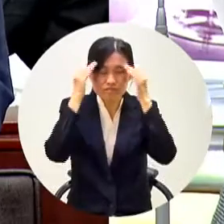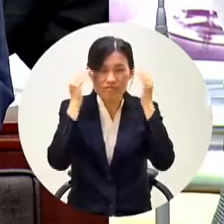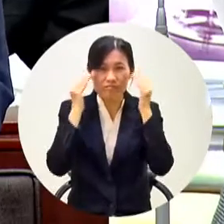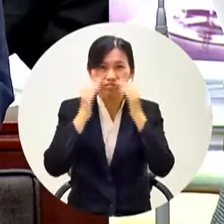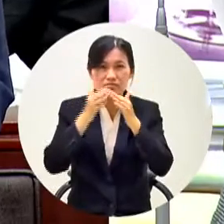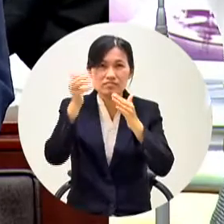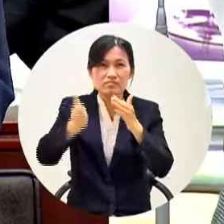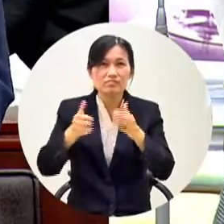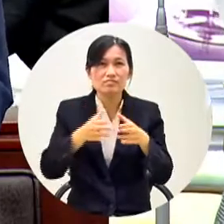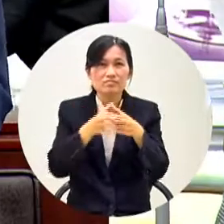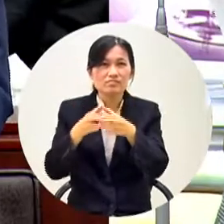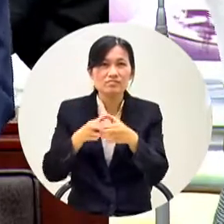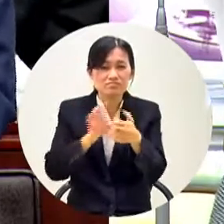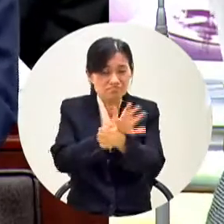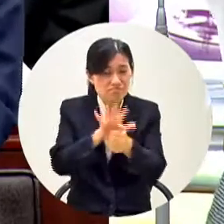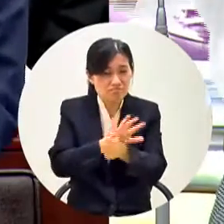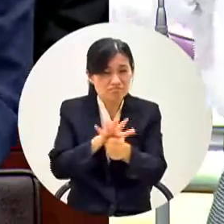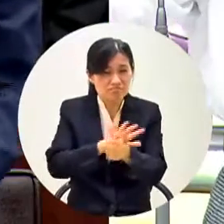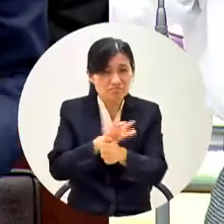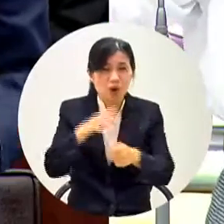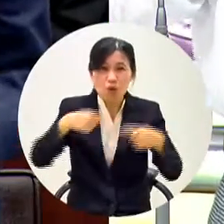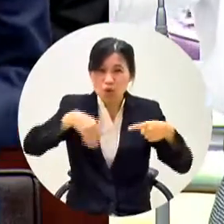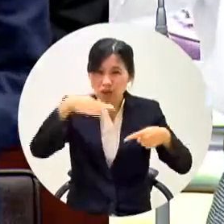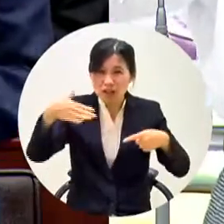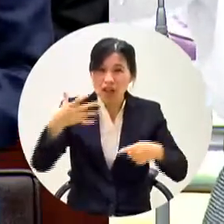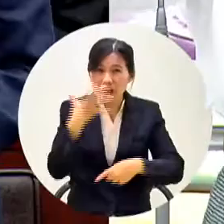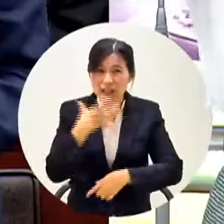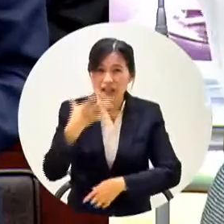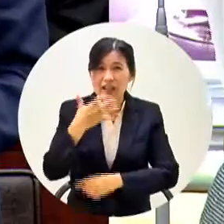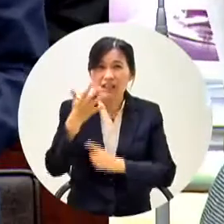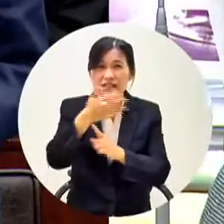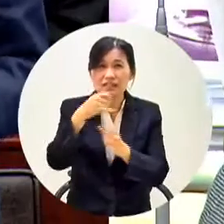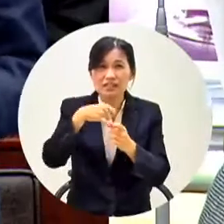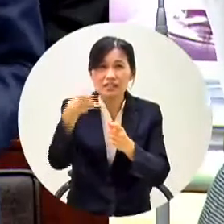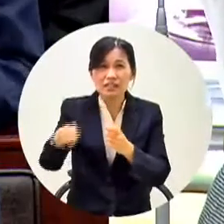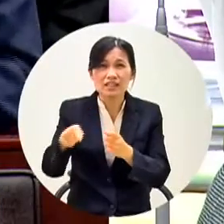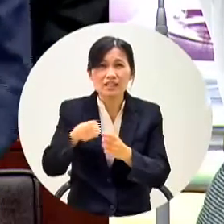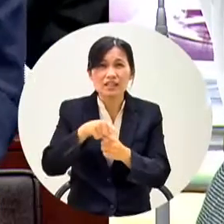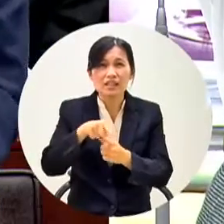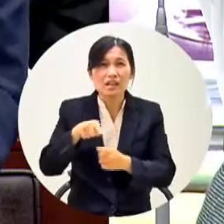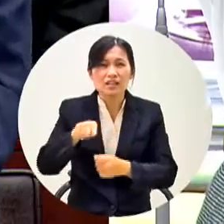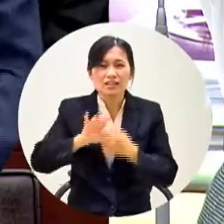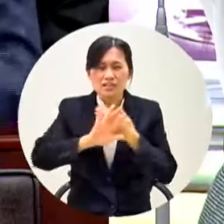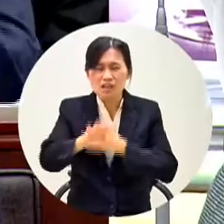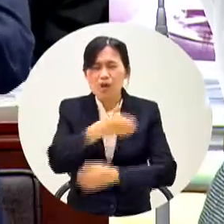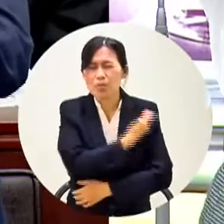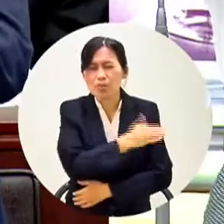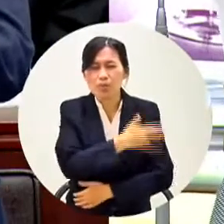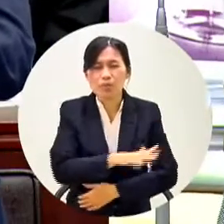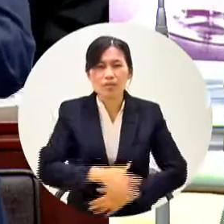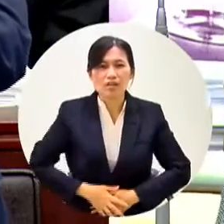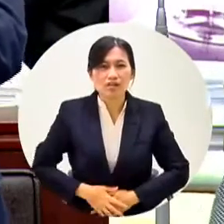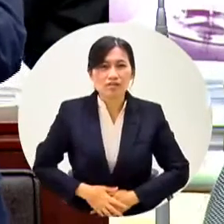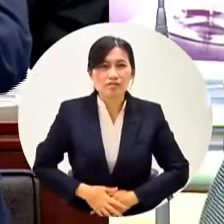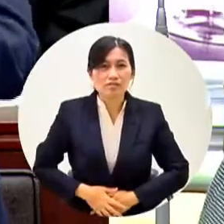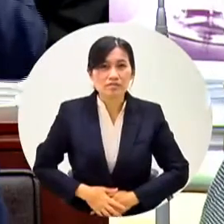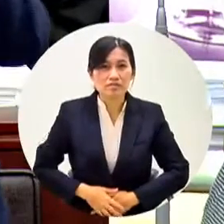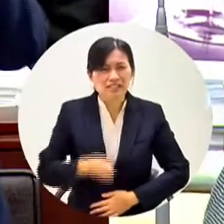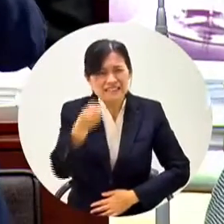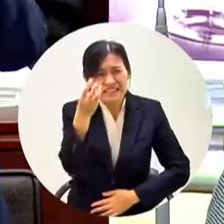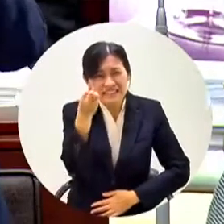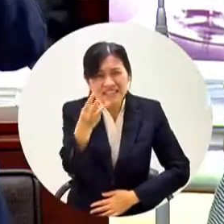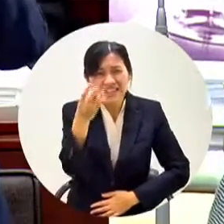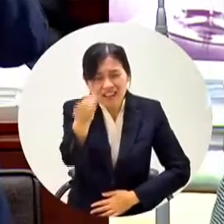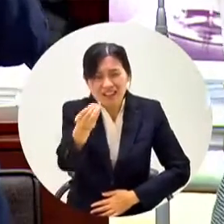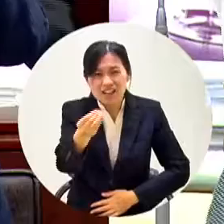隊願不願意這樣愛愛古山岩城基金其他去我不知道啦他們議員會講啦來你願不願意才三百萬你四